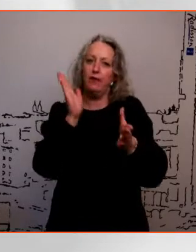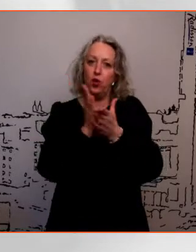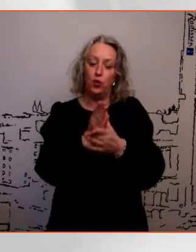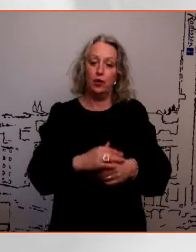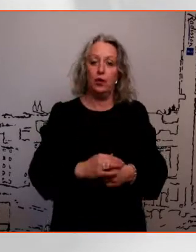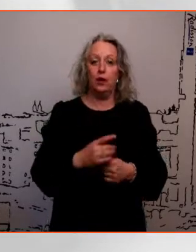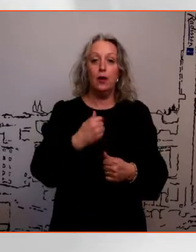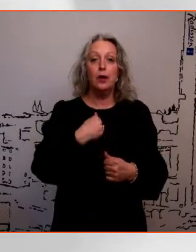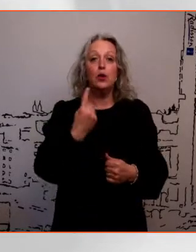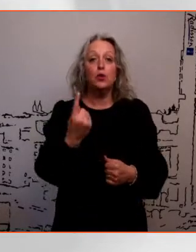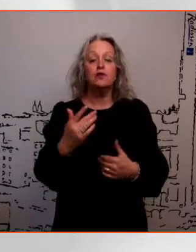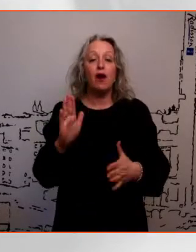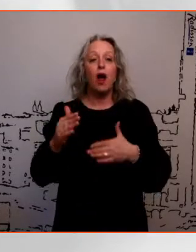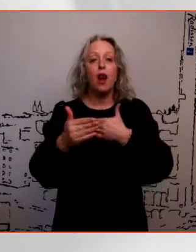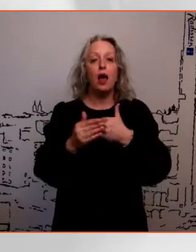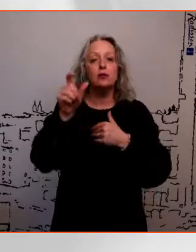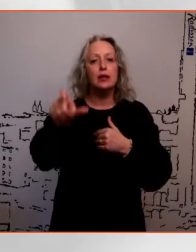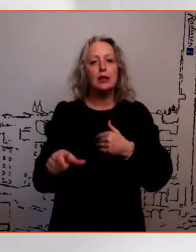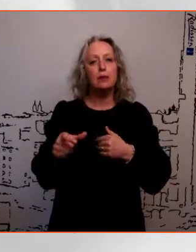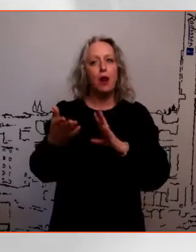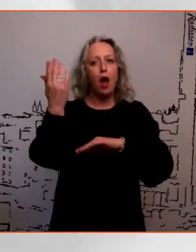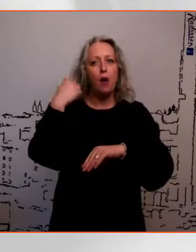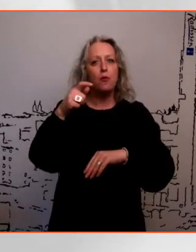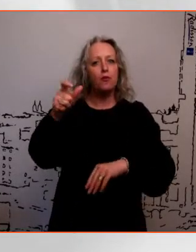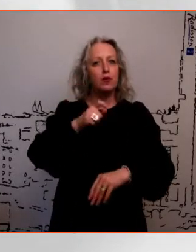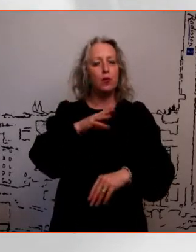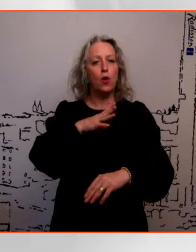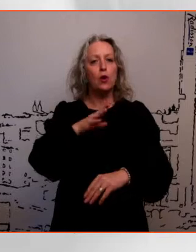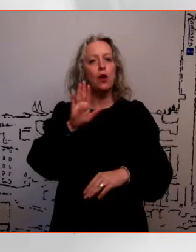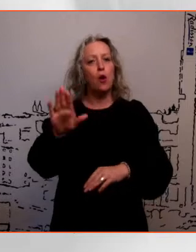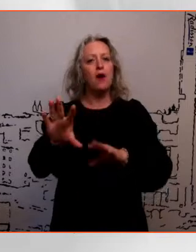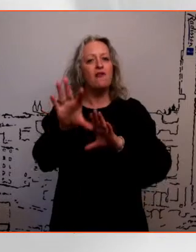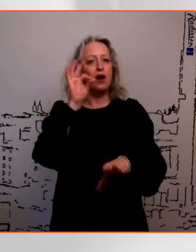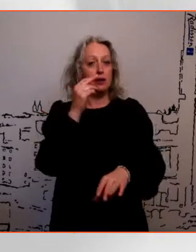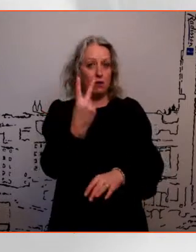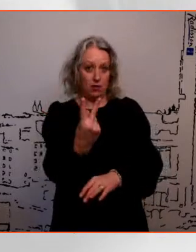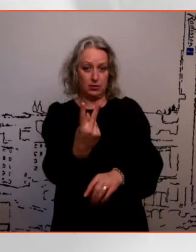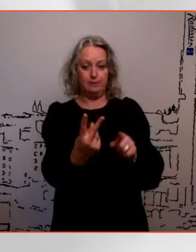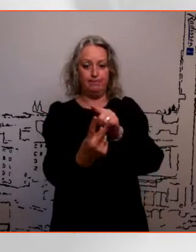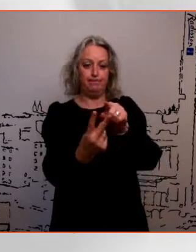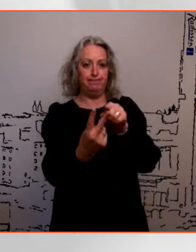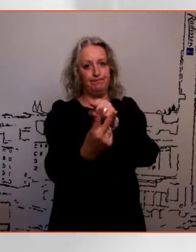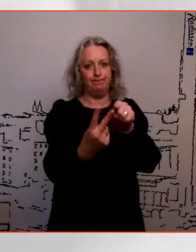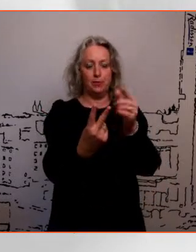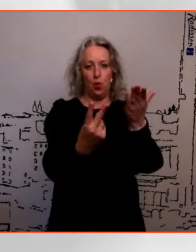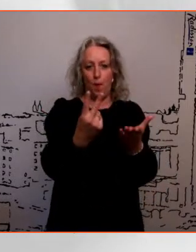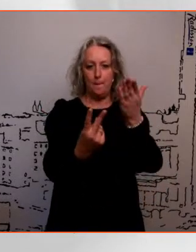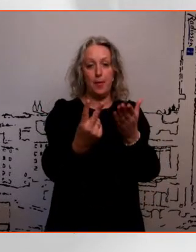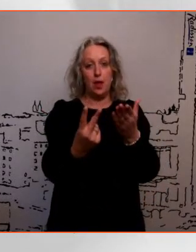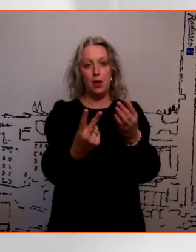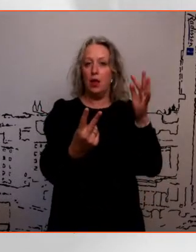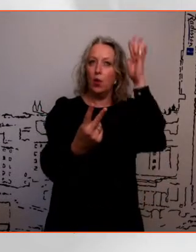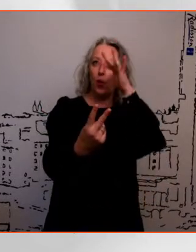Minu oleks väga lähedane inimene ütles kunagi, et kui tema jõus on kaks valikut, siis ta peab ennast ette kujutada